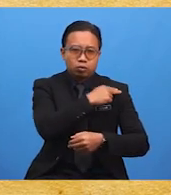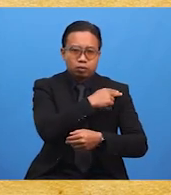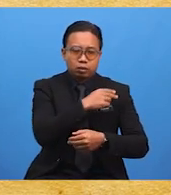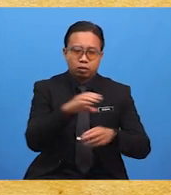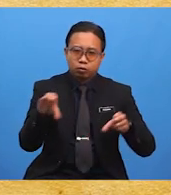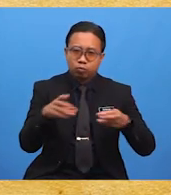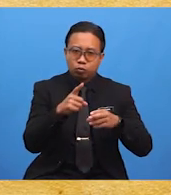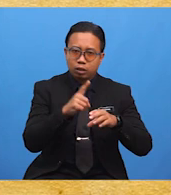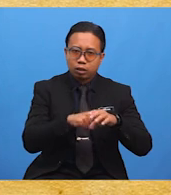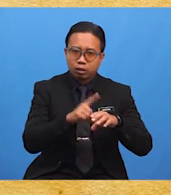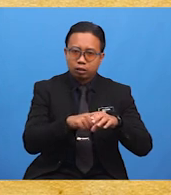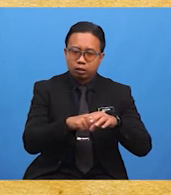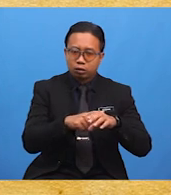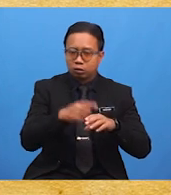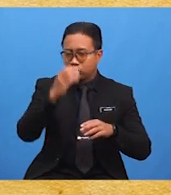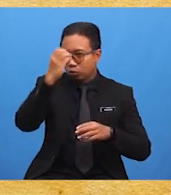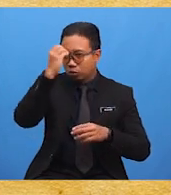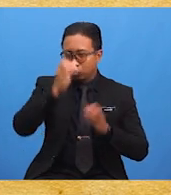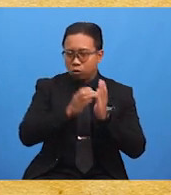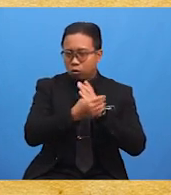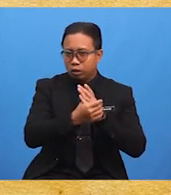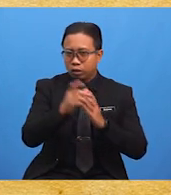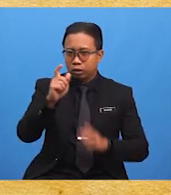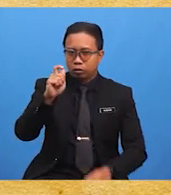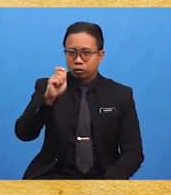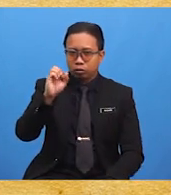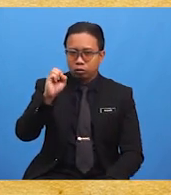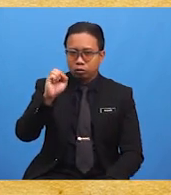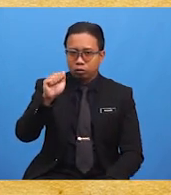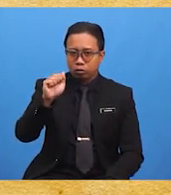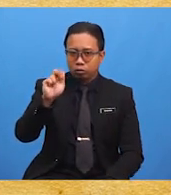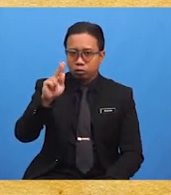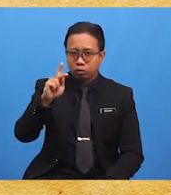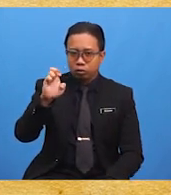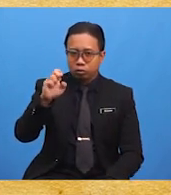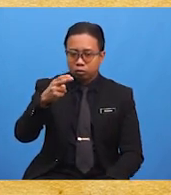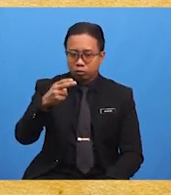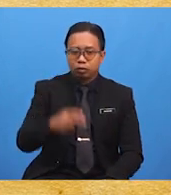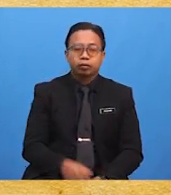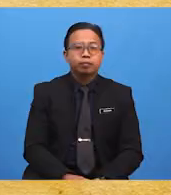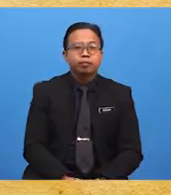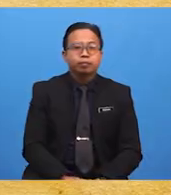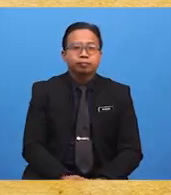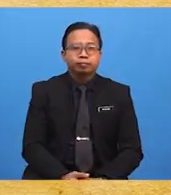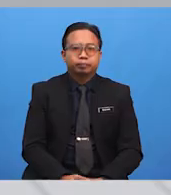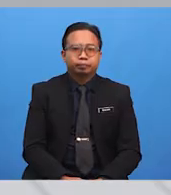dibina oleh Tauke Lok Yu di Serendah dan Tauke Lok Ching Kang di Sepang.